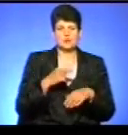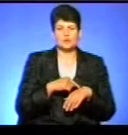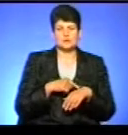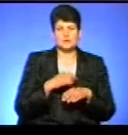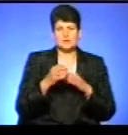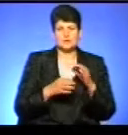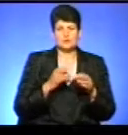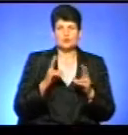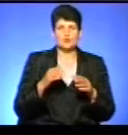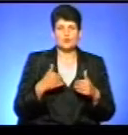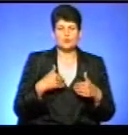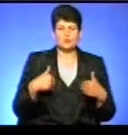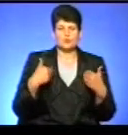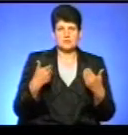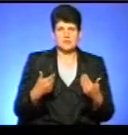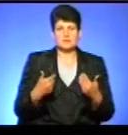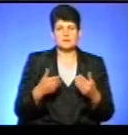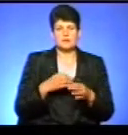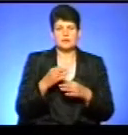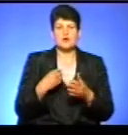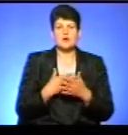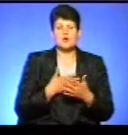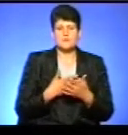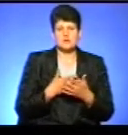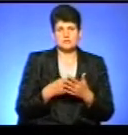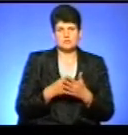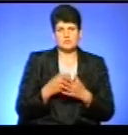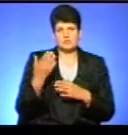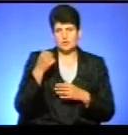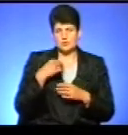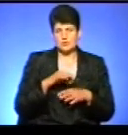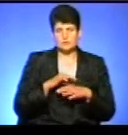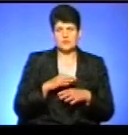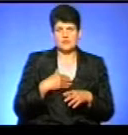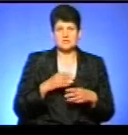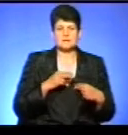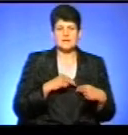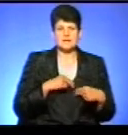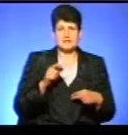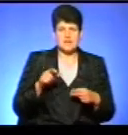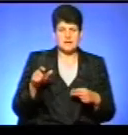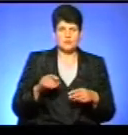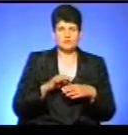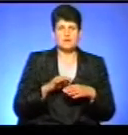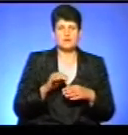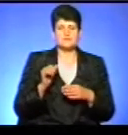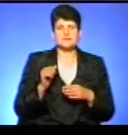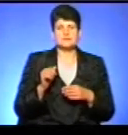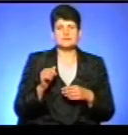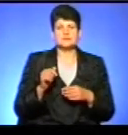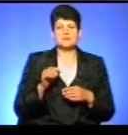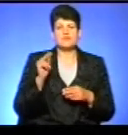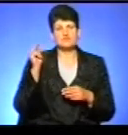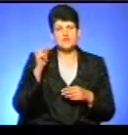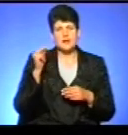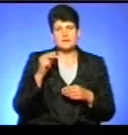добу, ті, хто хочуть подати проєкти на громадський бюджет. Минулих років проводили наші партнери, це проводили агенції, які за грантові кошти, вони проводили